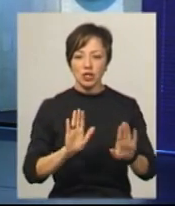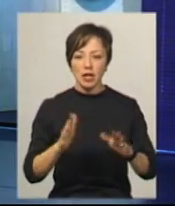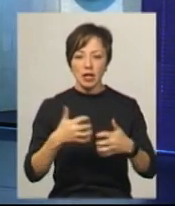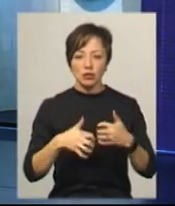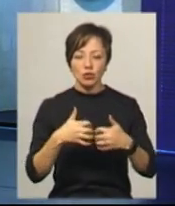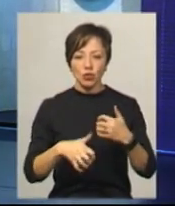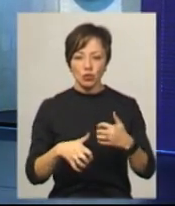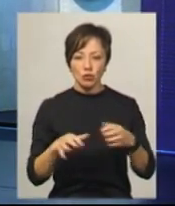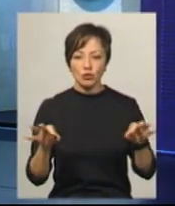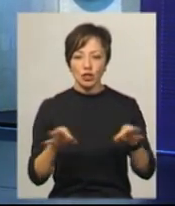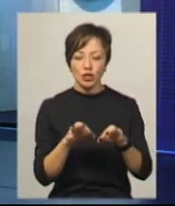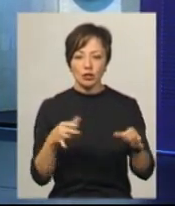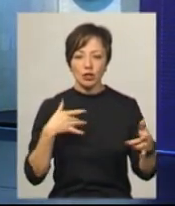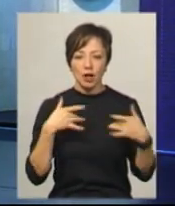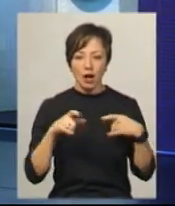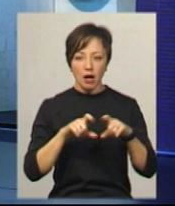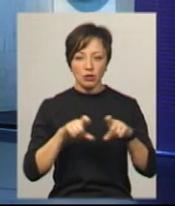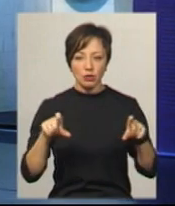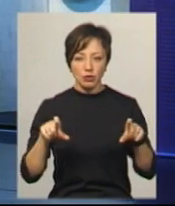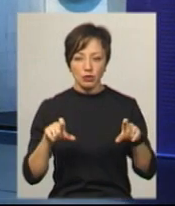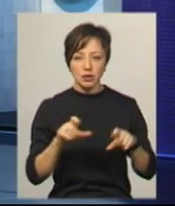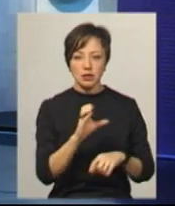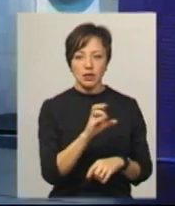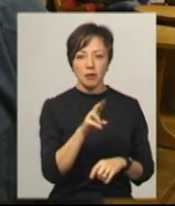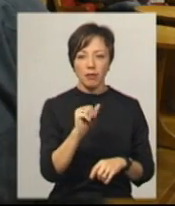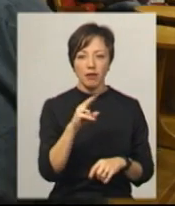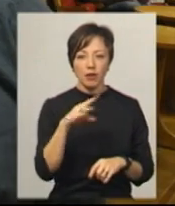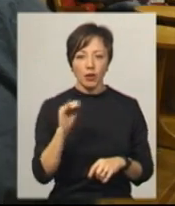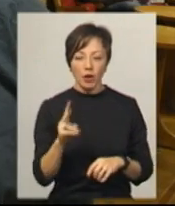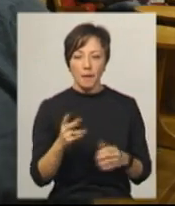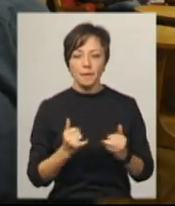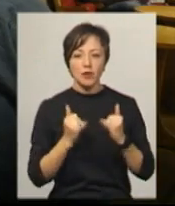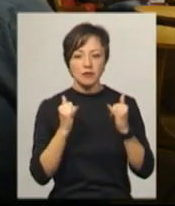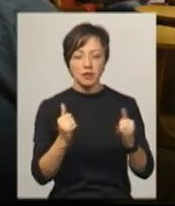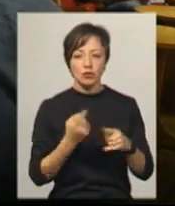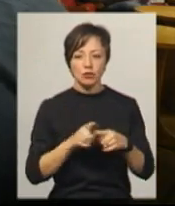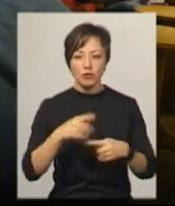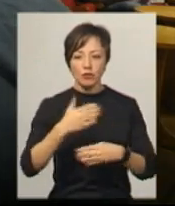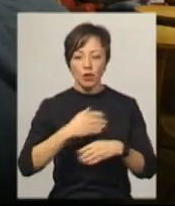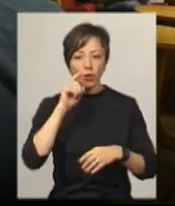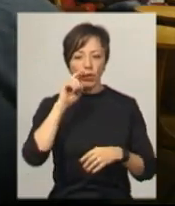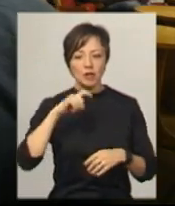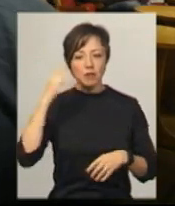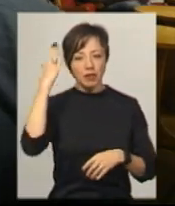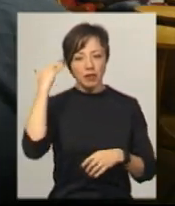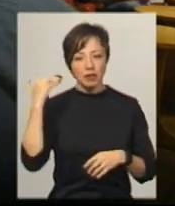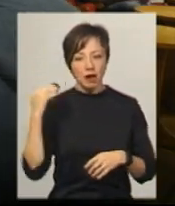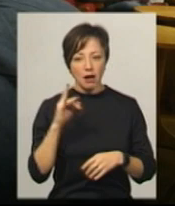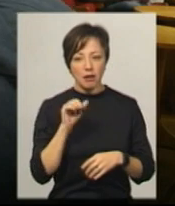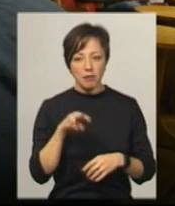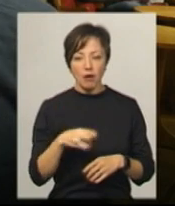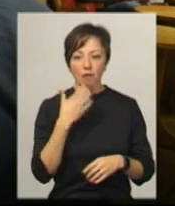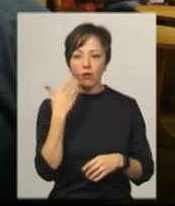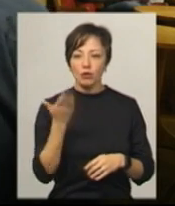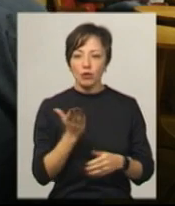академічного музично-драматичного театру імені Миколи Куліша Сергій Павлюк. Ми посвятили цю виставу кримським татарам, і саме монолог,